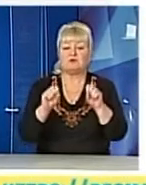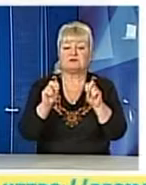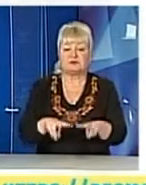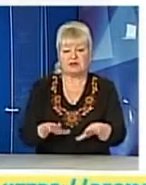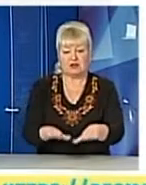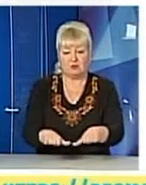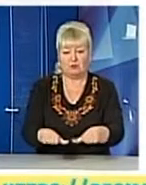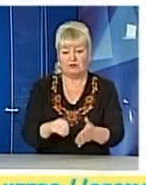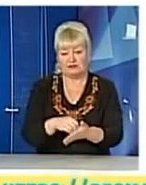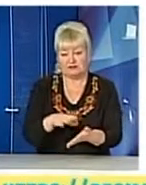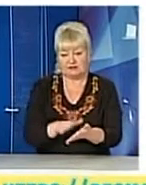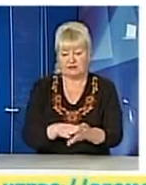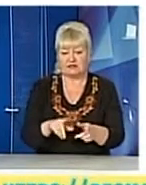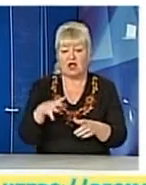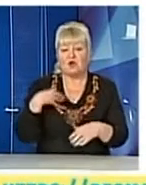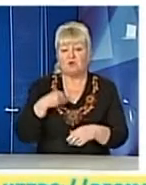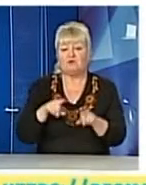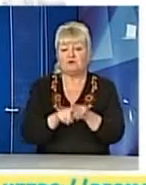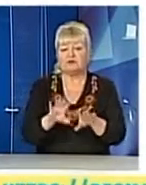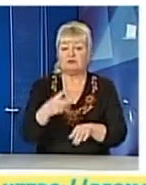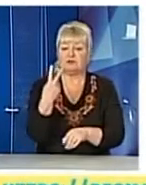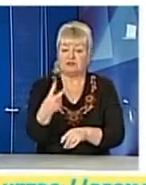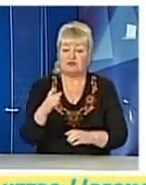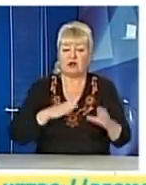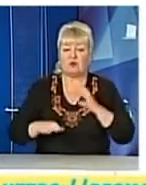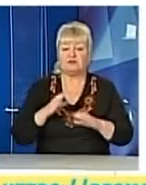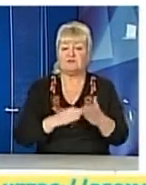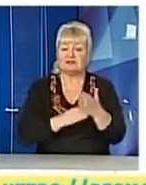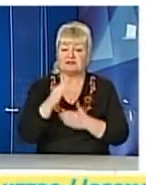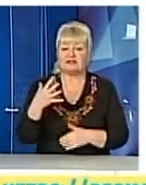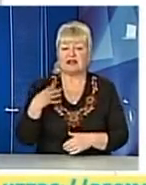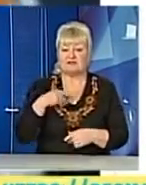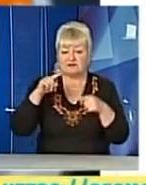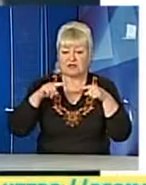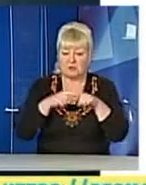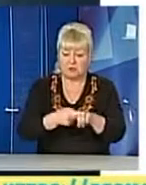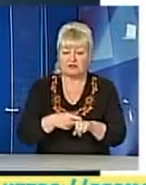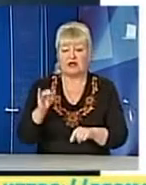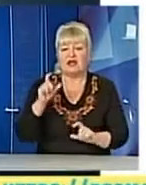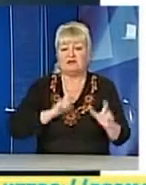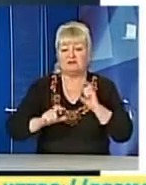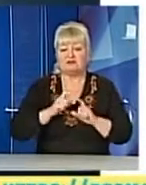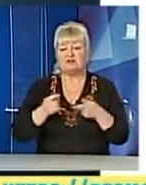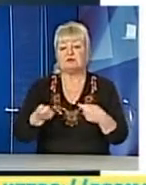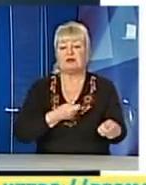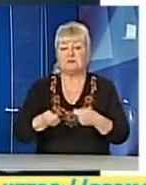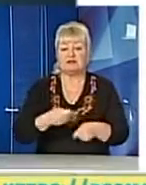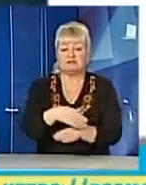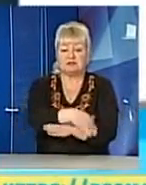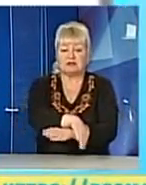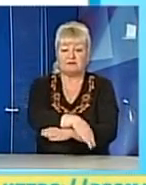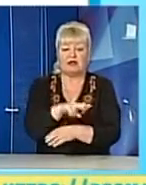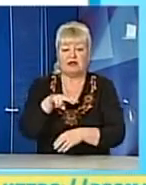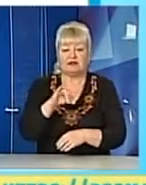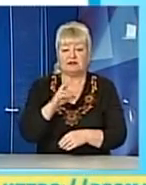реєстрації. У Львові таких пунктів буде два – в Університеті Львівська політехніка на вулиці Карпінського та в Інституті менеджменту на вулиці